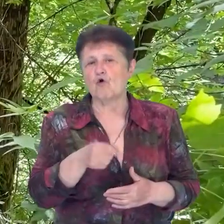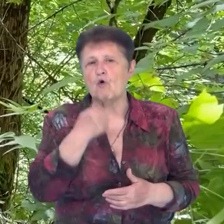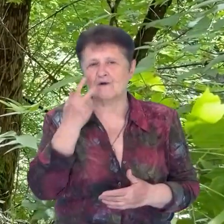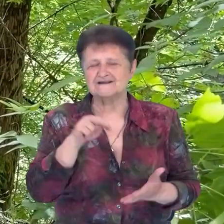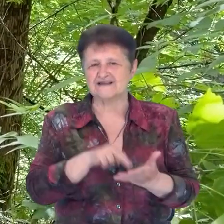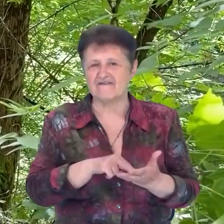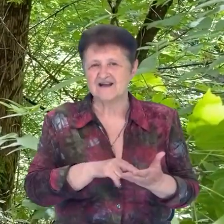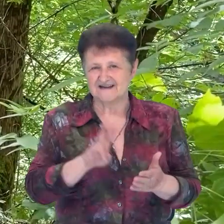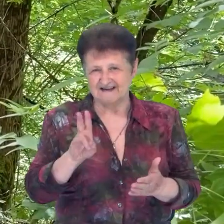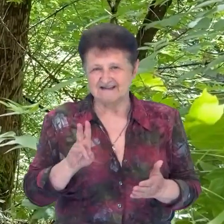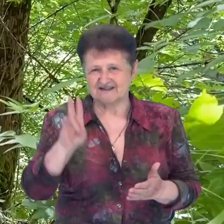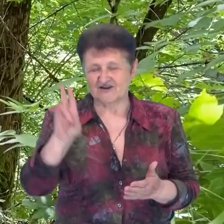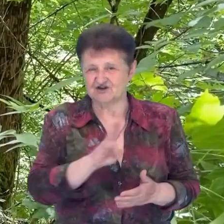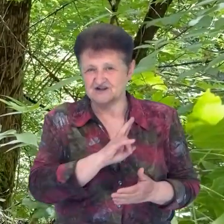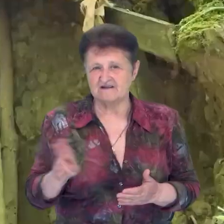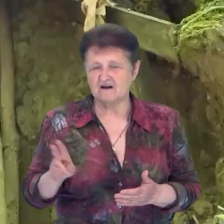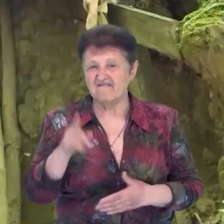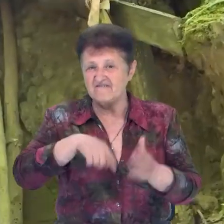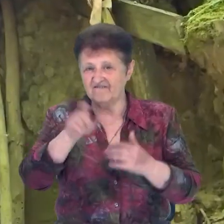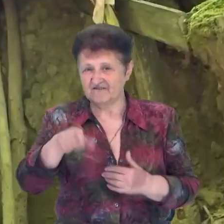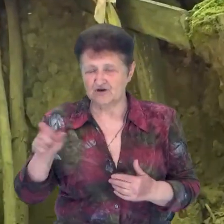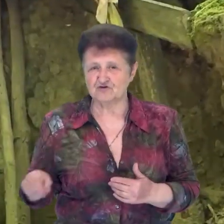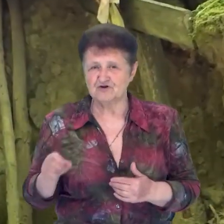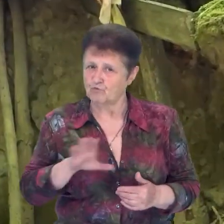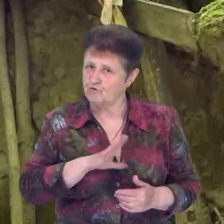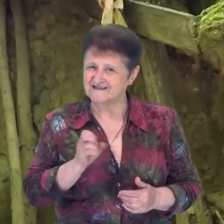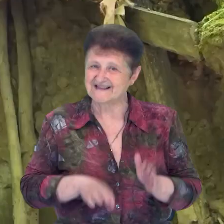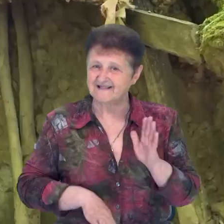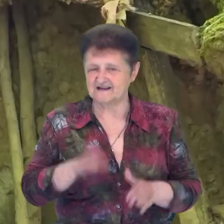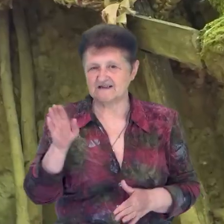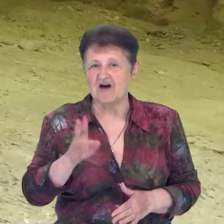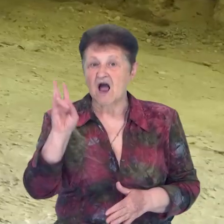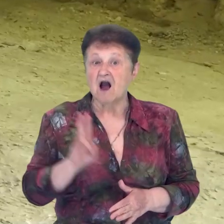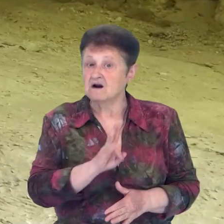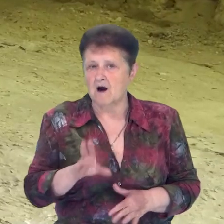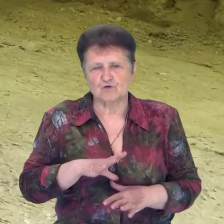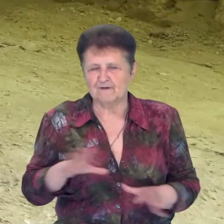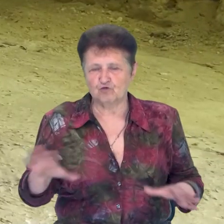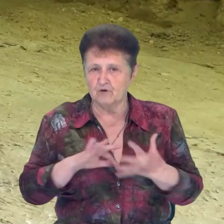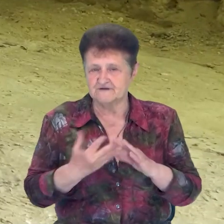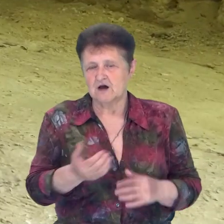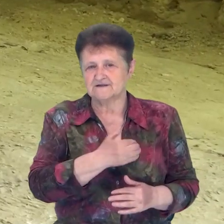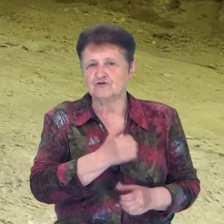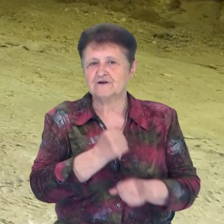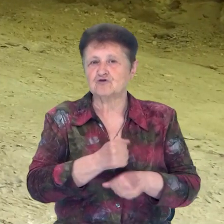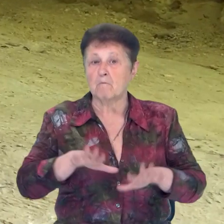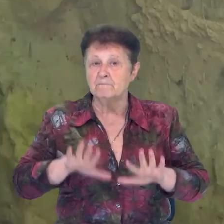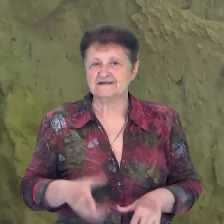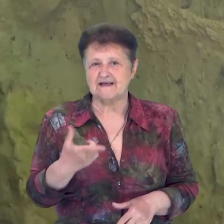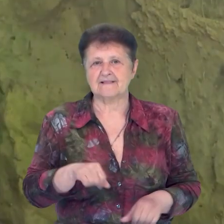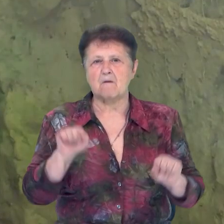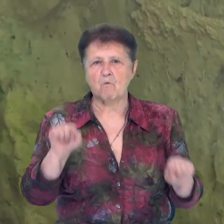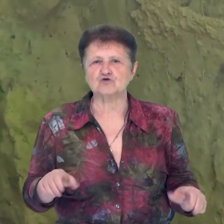Близько 20 років тому. Православним віруючим був з дитинства. В селі храму не було. І він захотів зробити місце, де можна